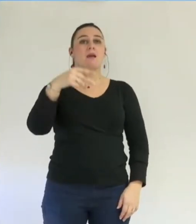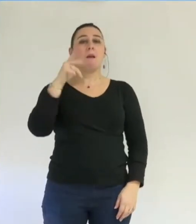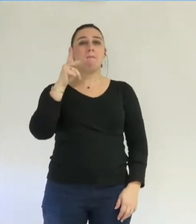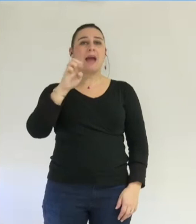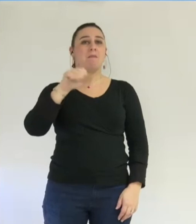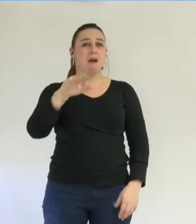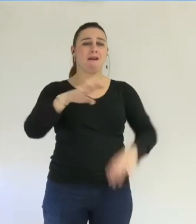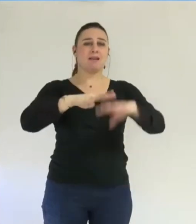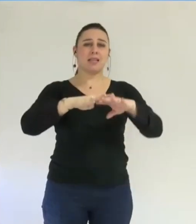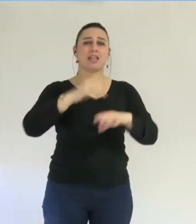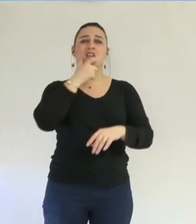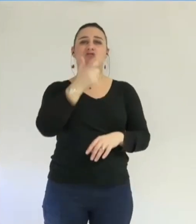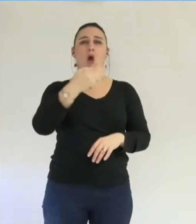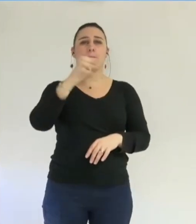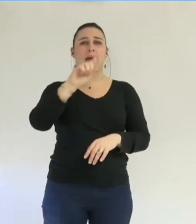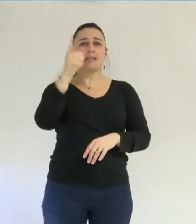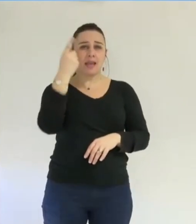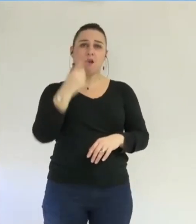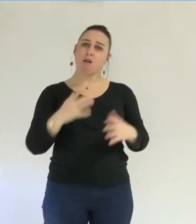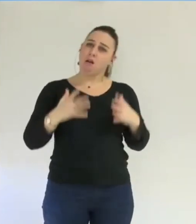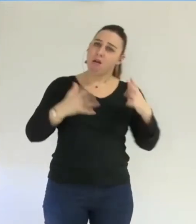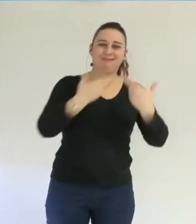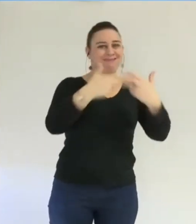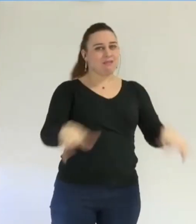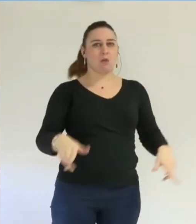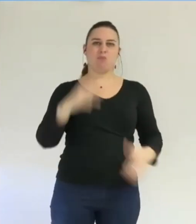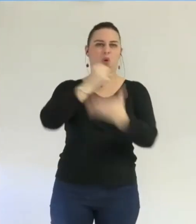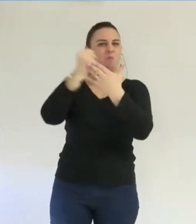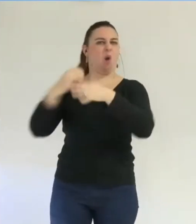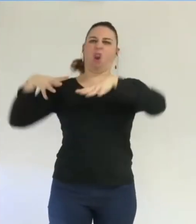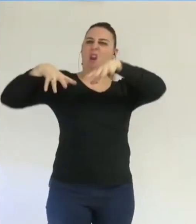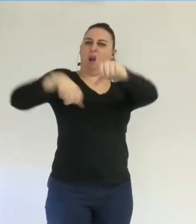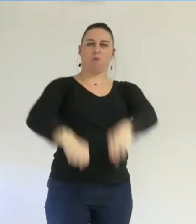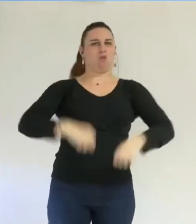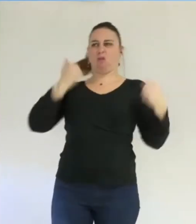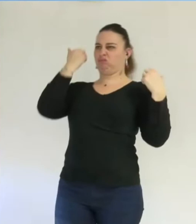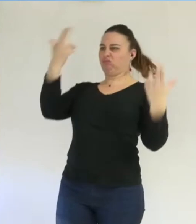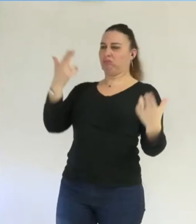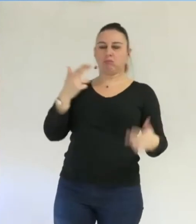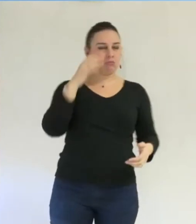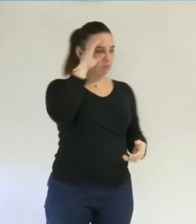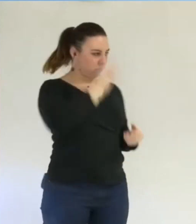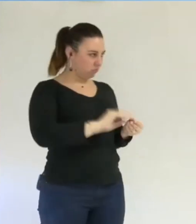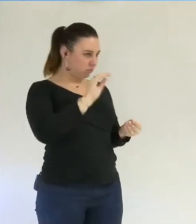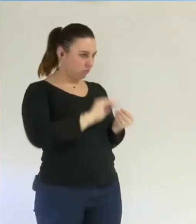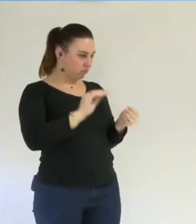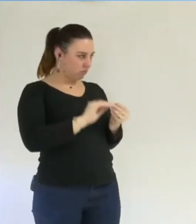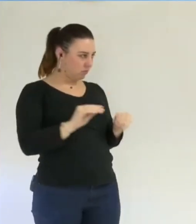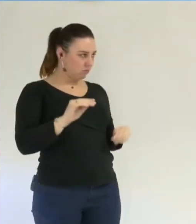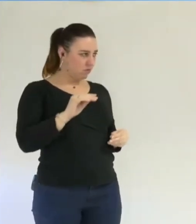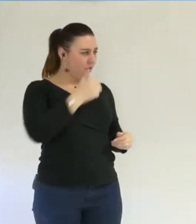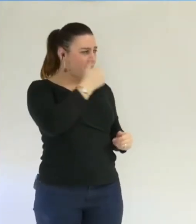quartier Jean Massé, pour protester contre l'emprise des banques. Donc, est assez incompréhensible qu'avec cette